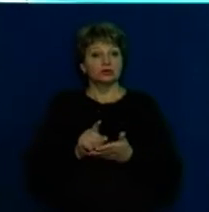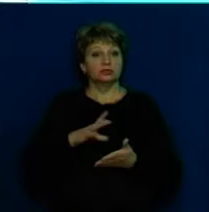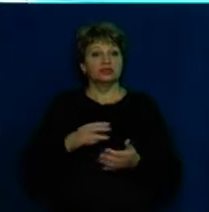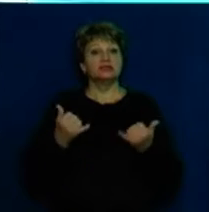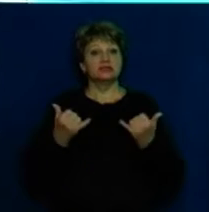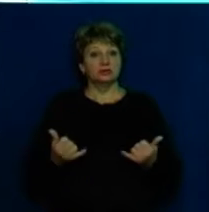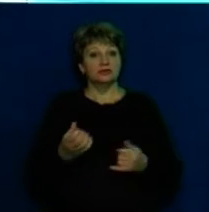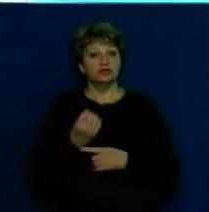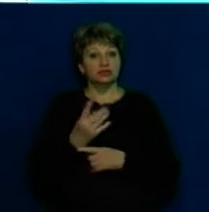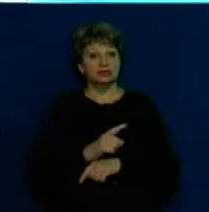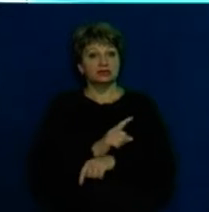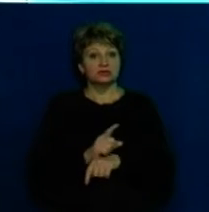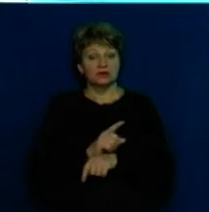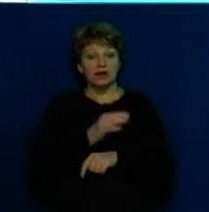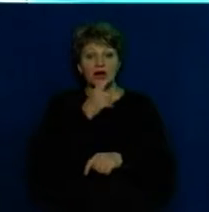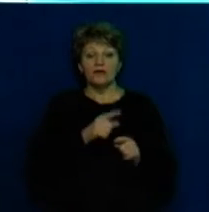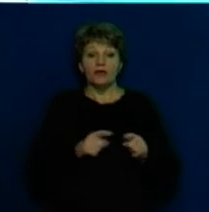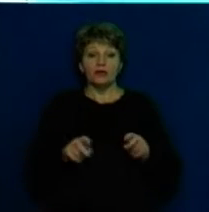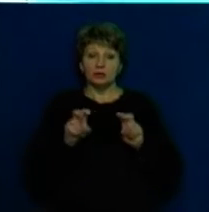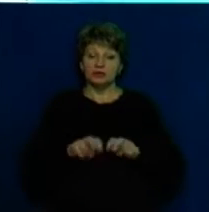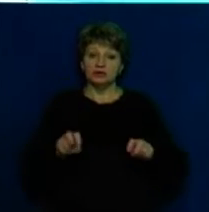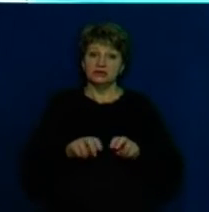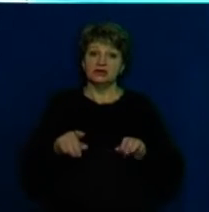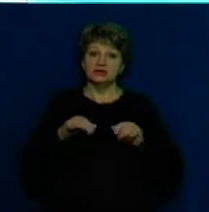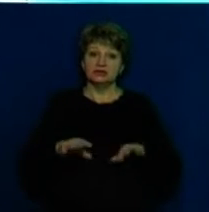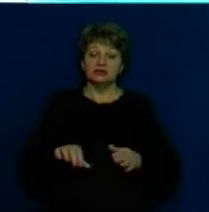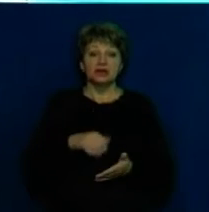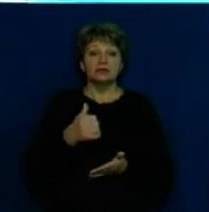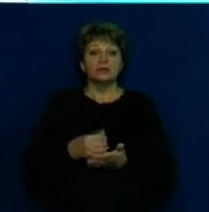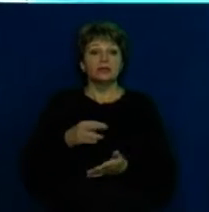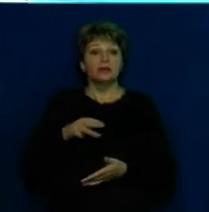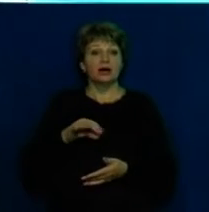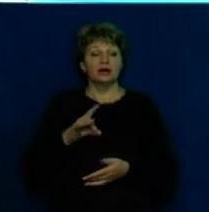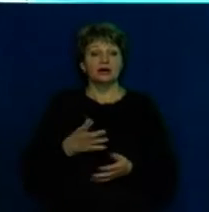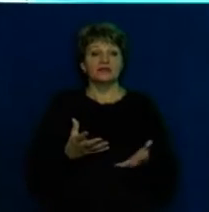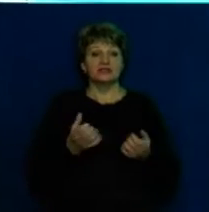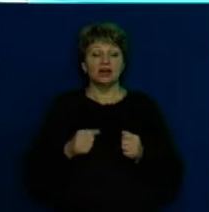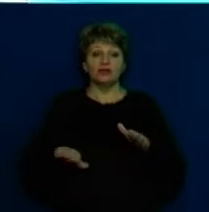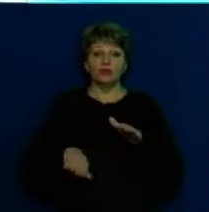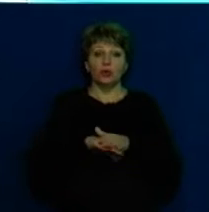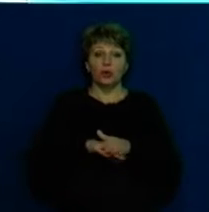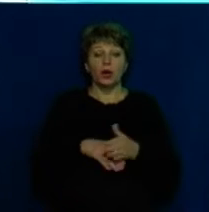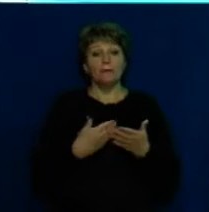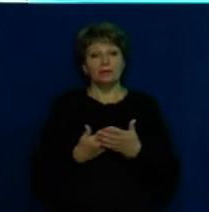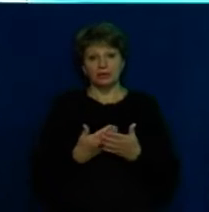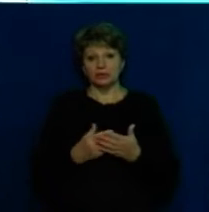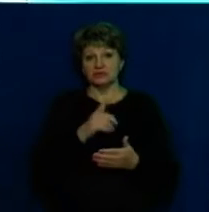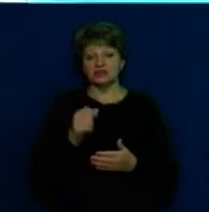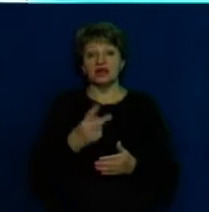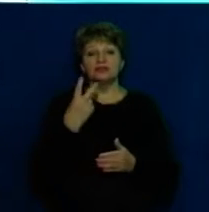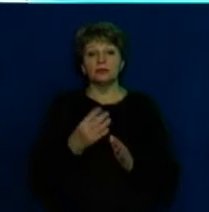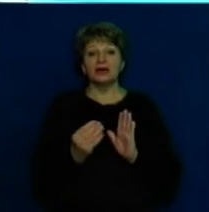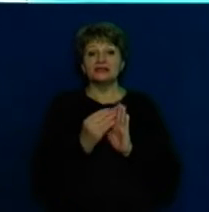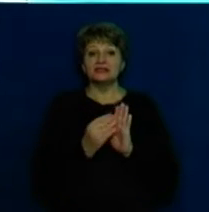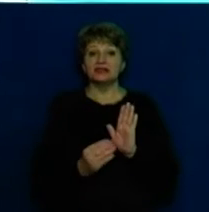14-й годині. На час розгляду справи очільник міста взяв відпустку. Підозру посадовцю за двома статтями карного